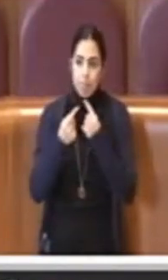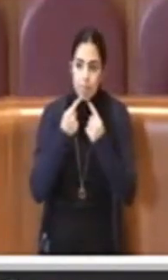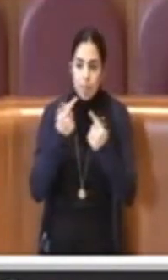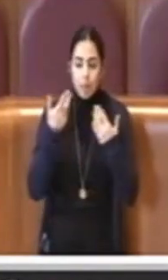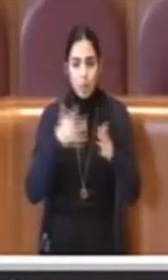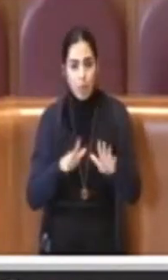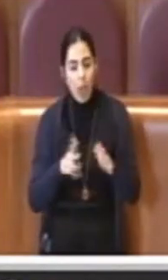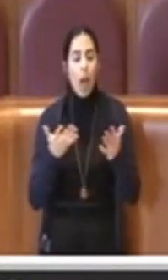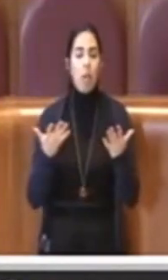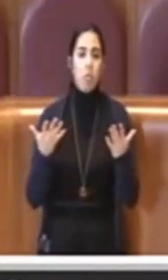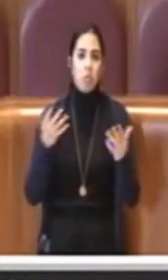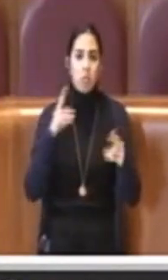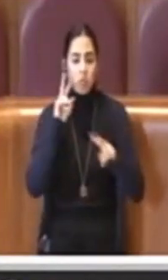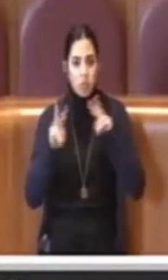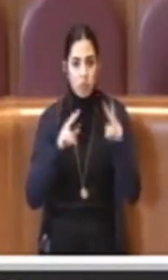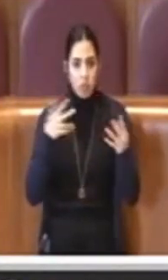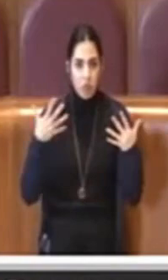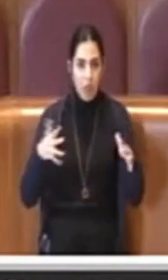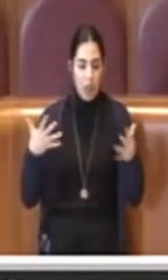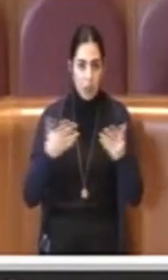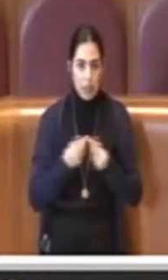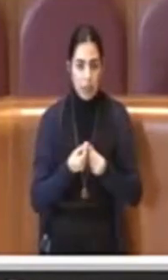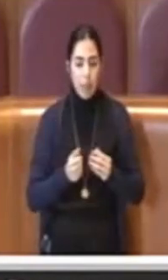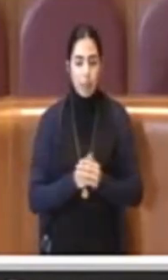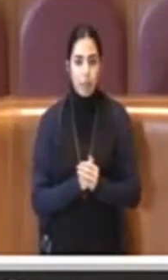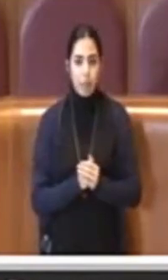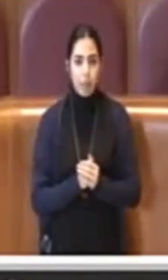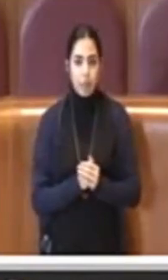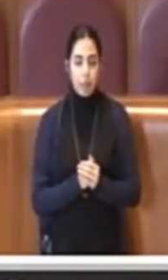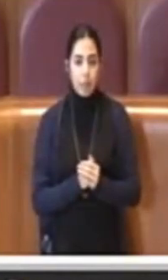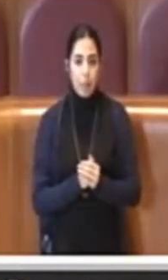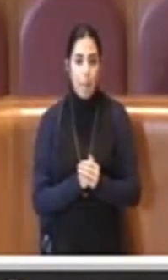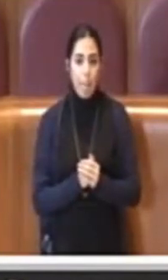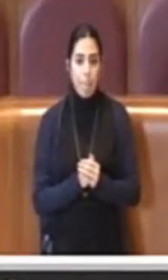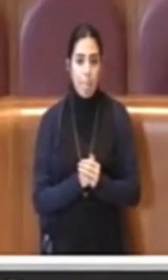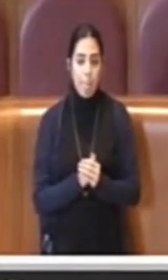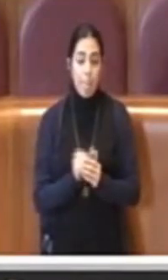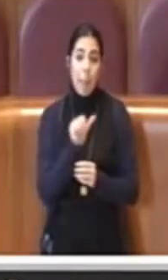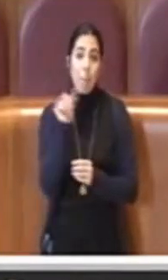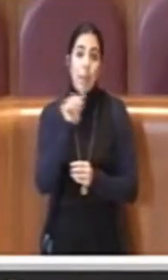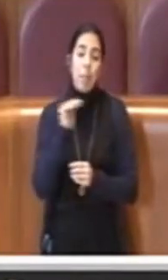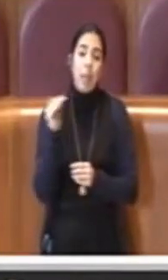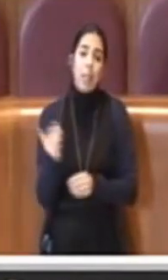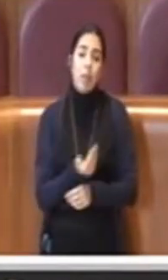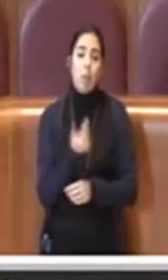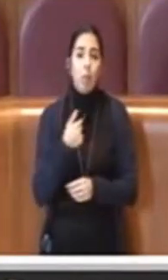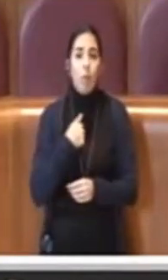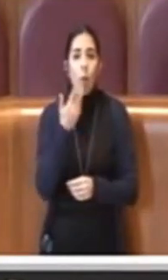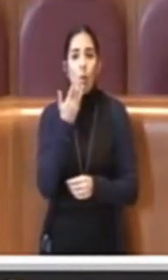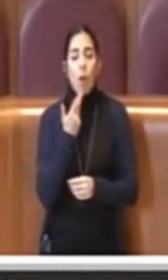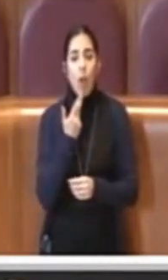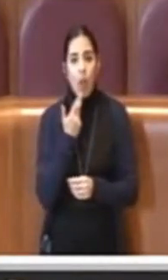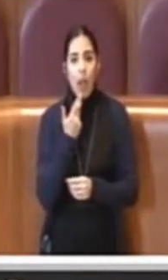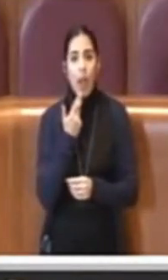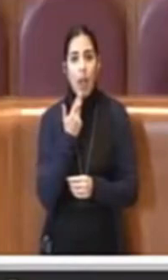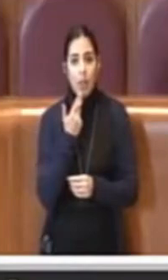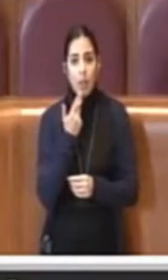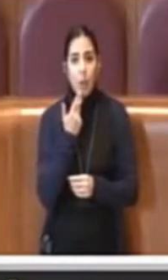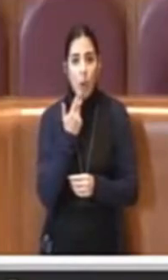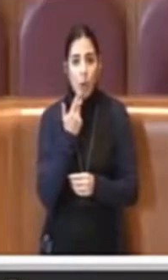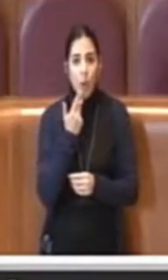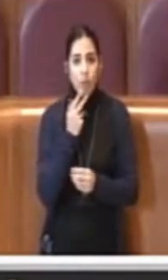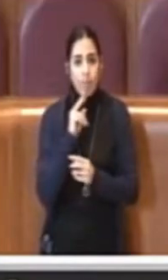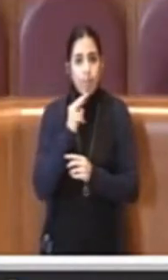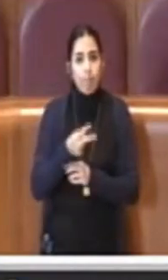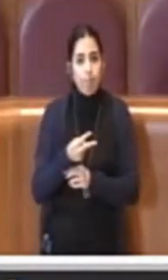esaminato. Prima di tutto volevo concentrarmi sull'intervento dell